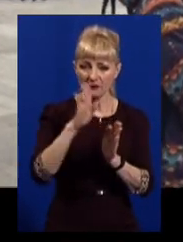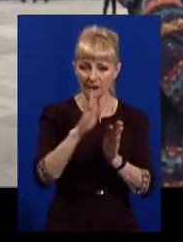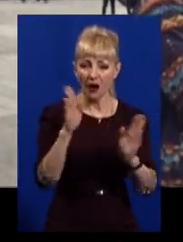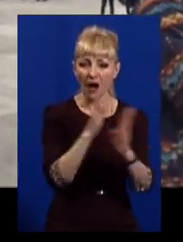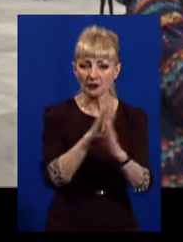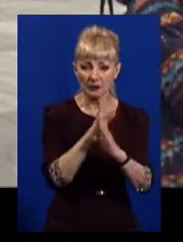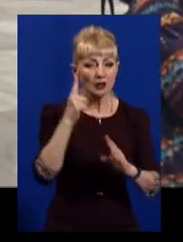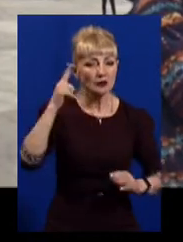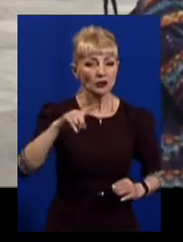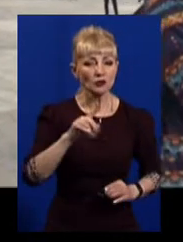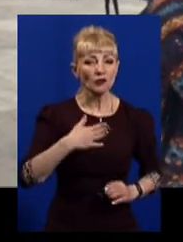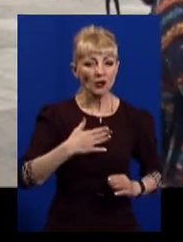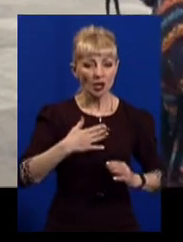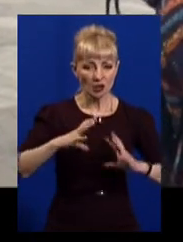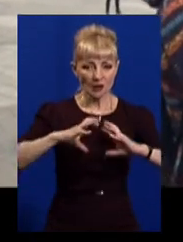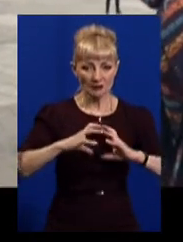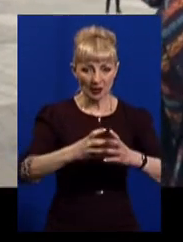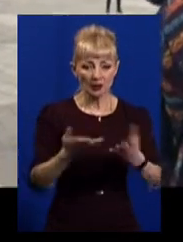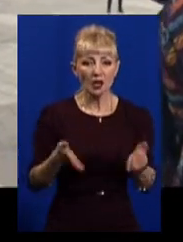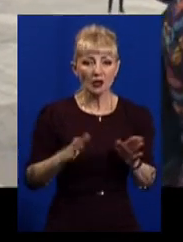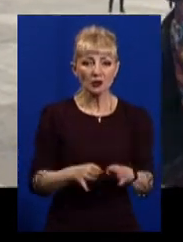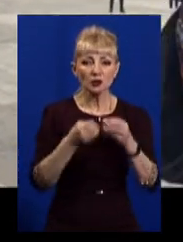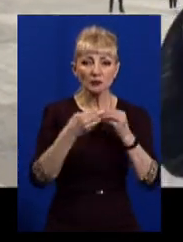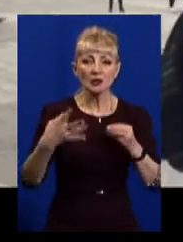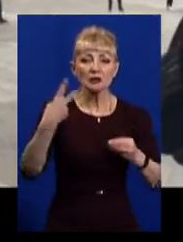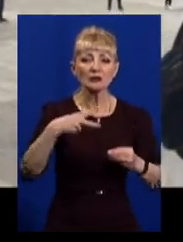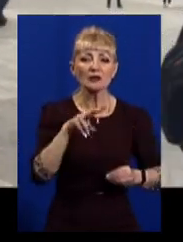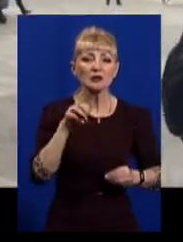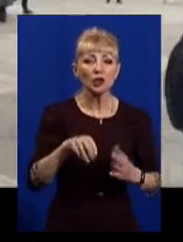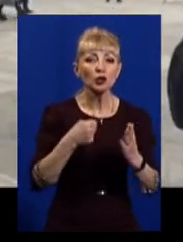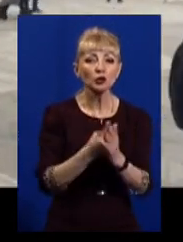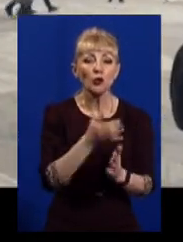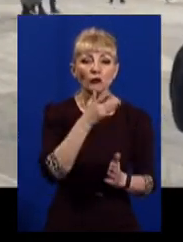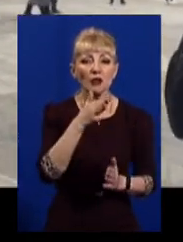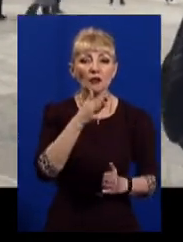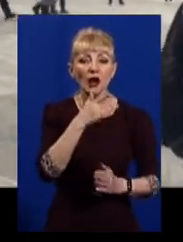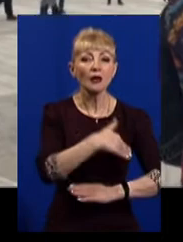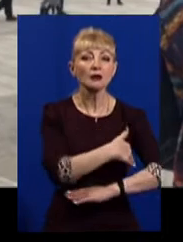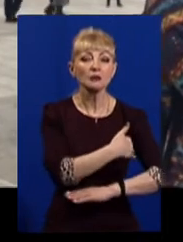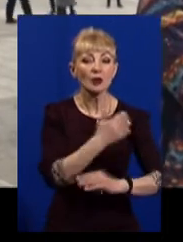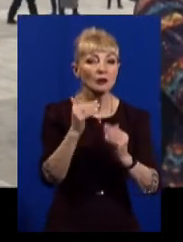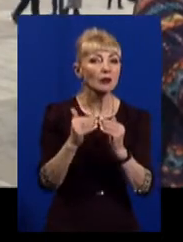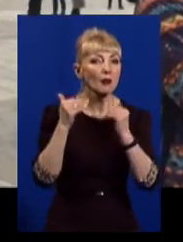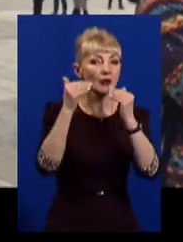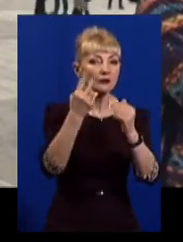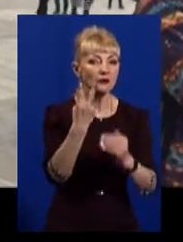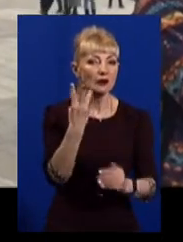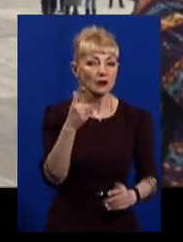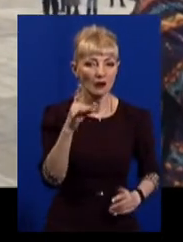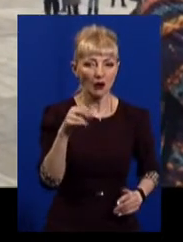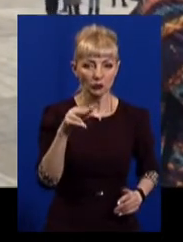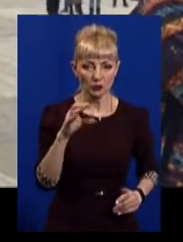Відомо, що нашій планеті, грубо кажучи, залишаються 15-20 років до моменту, поки температура не підвищиться на 2-3 градуси.